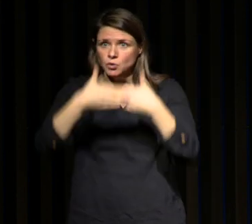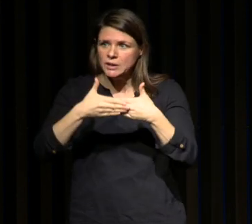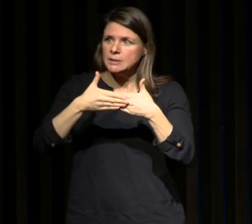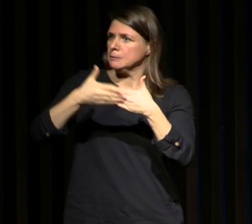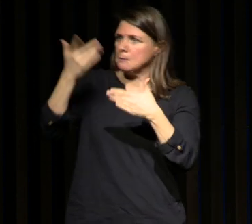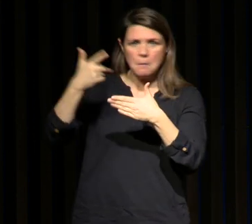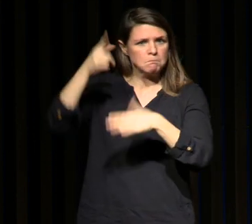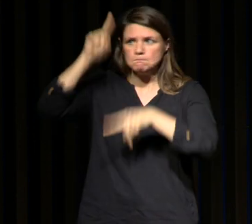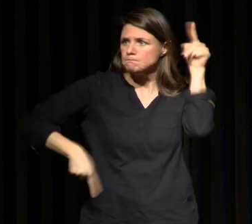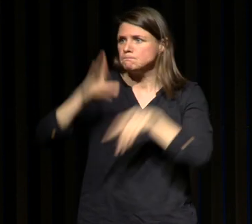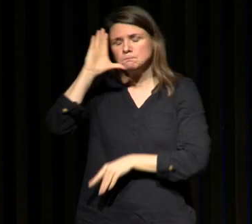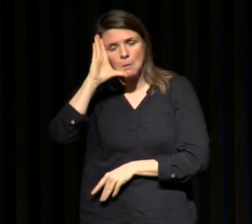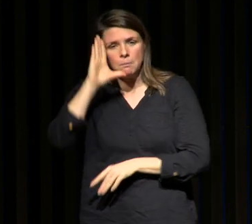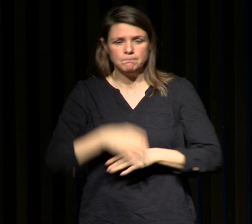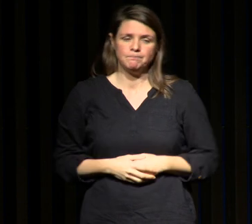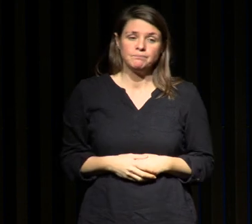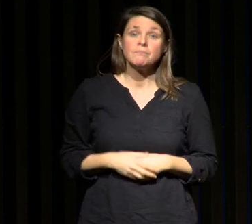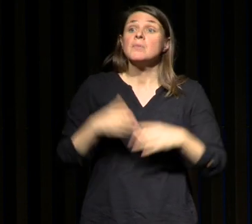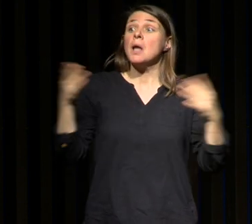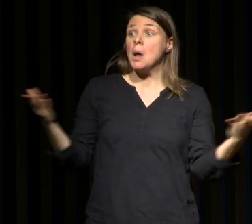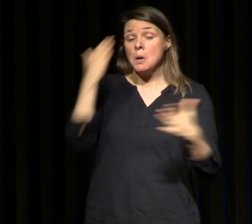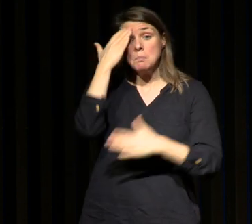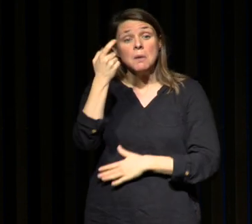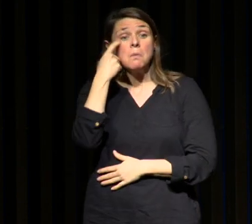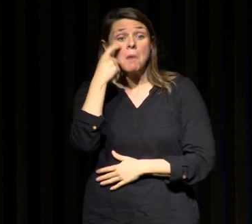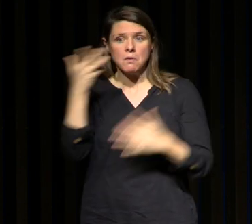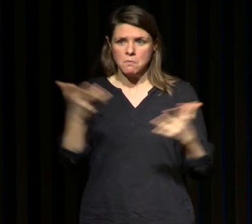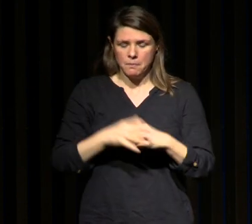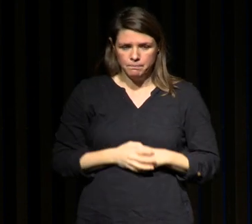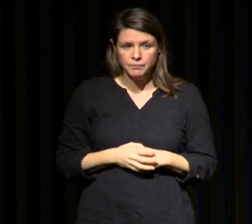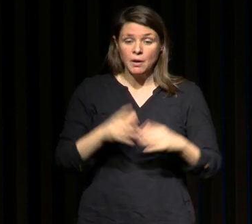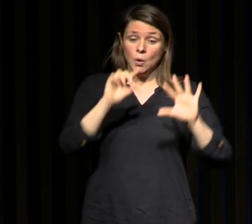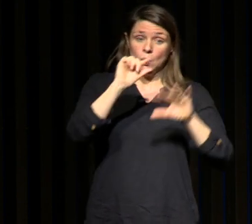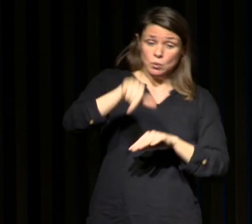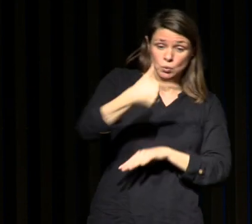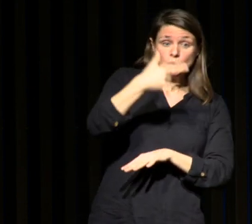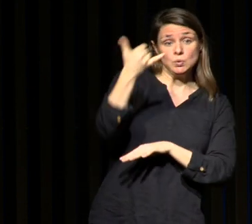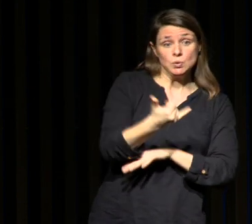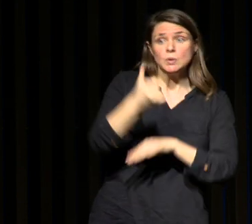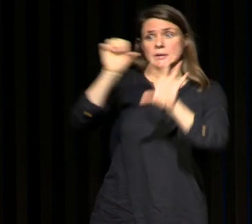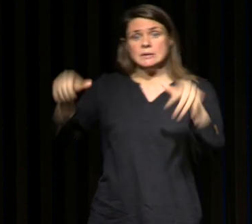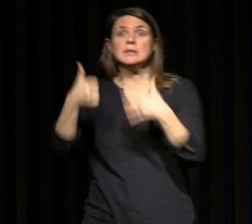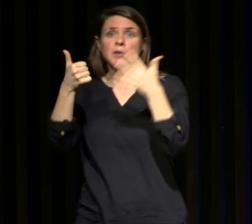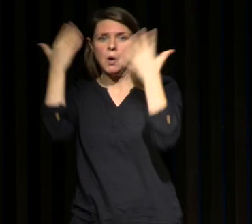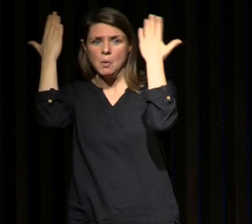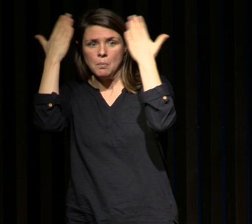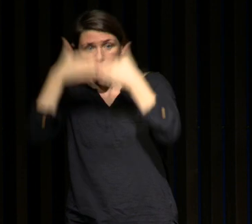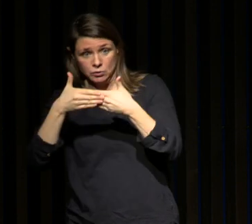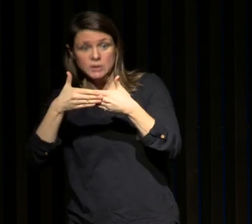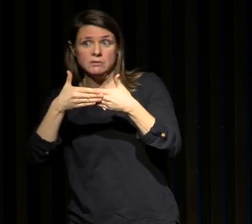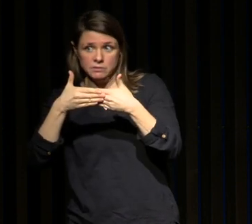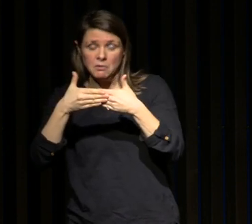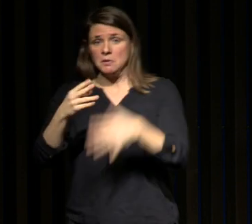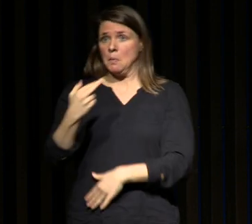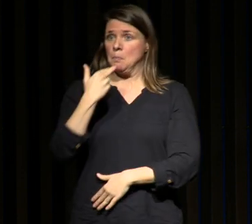sommeil. Eh bien, vous voyez que si vous dormez 12 jours, 6 heures par nuit, votre impact en termes de